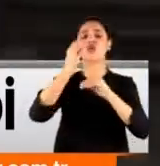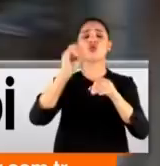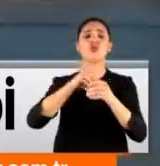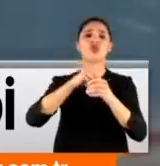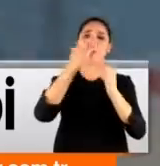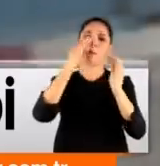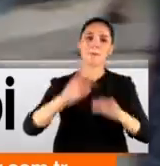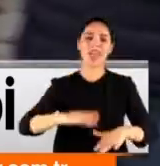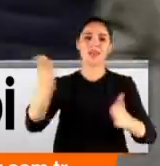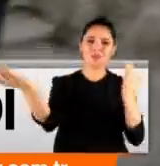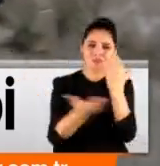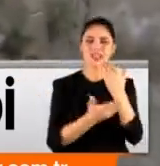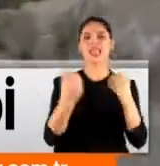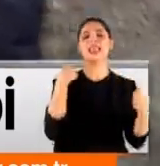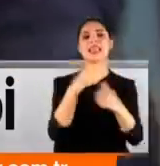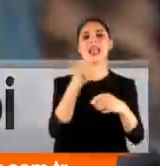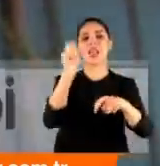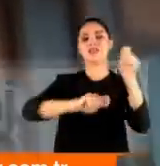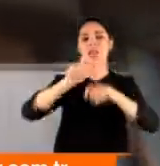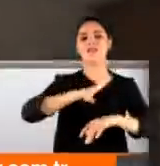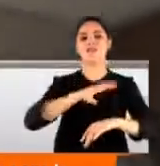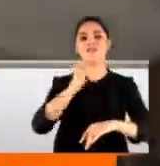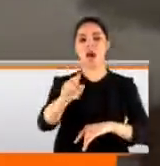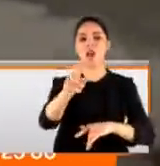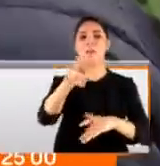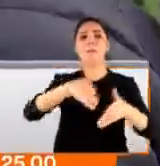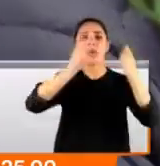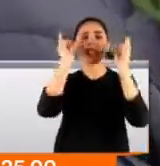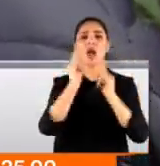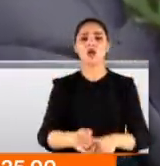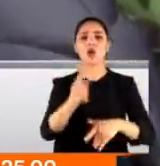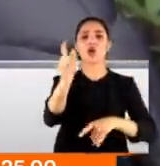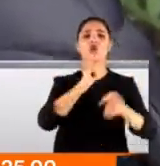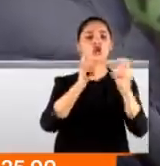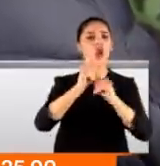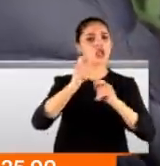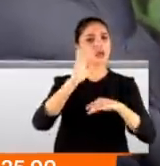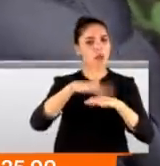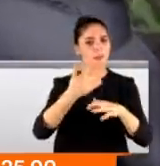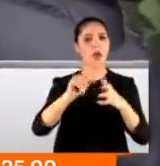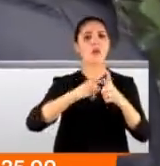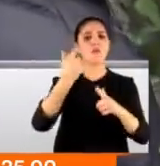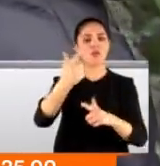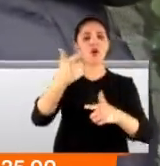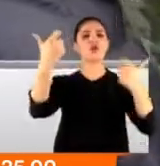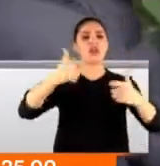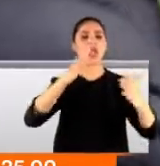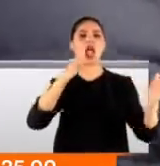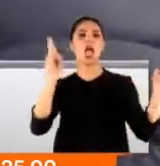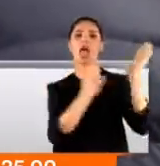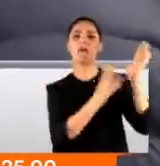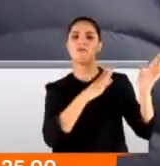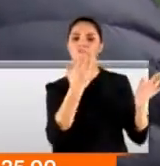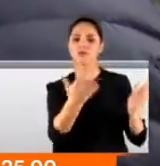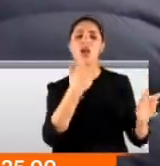bekliyor. Binaların hali ise ortada. Sözleşmeler yapıldı. Proje alanıdır diye ilan edildi.